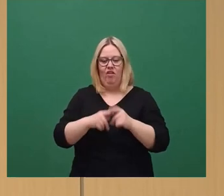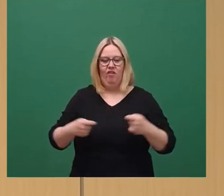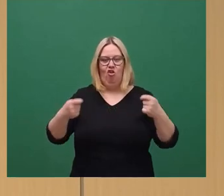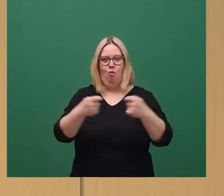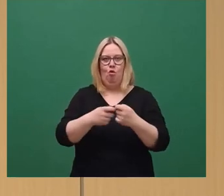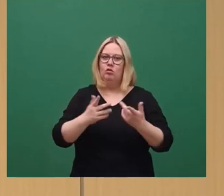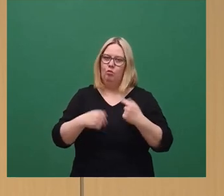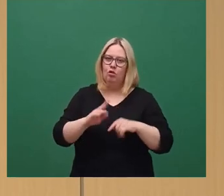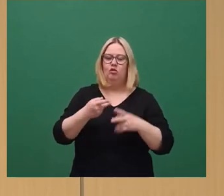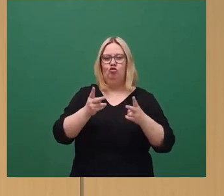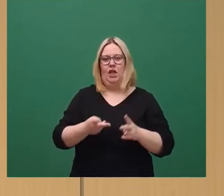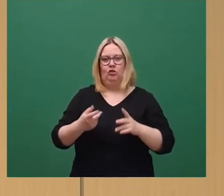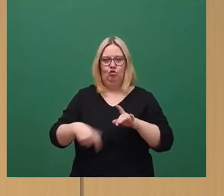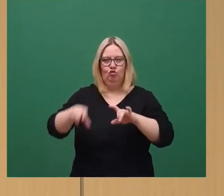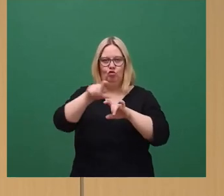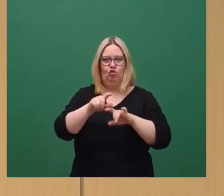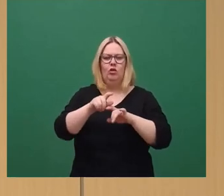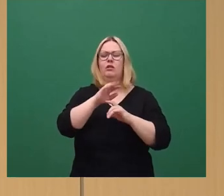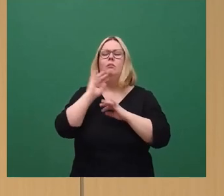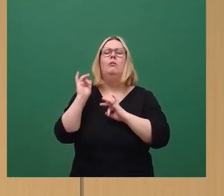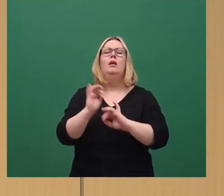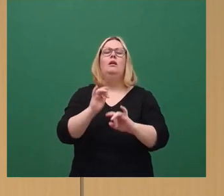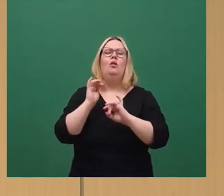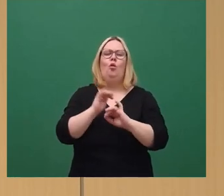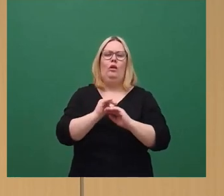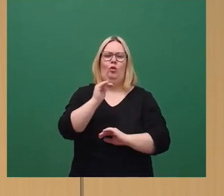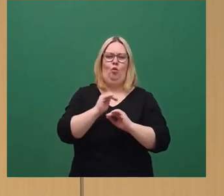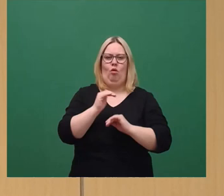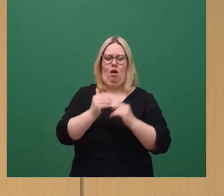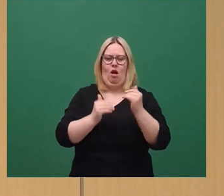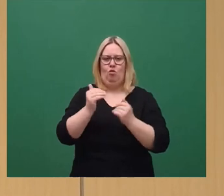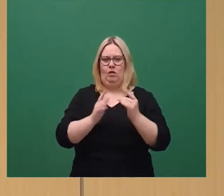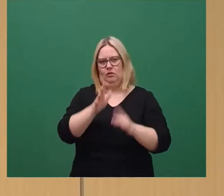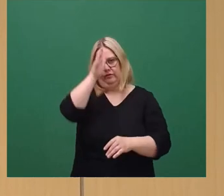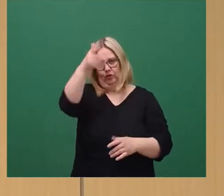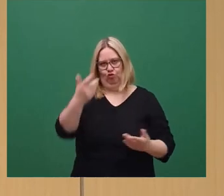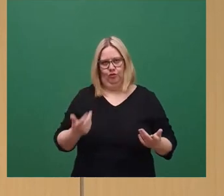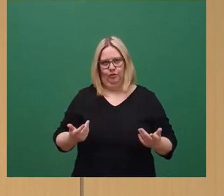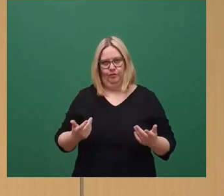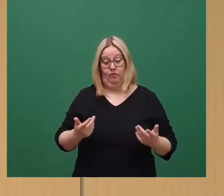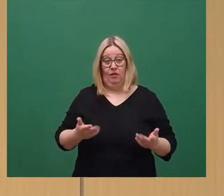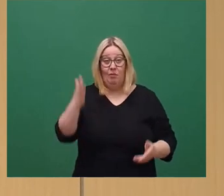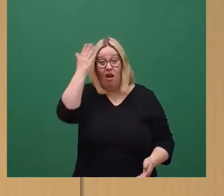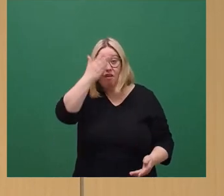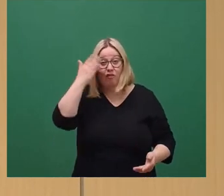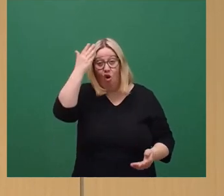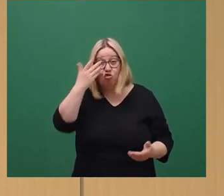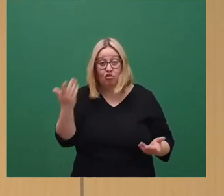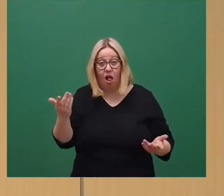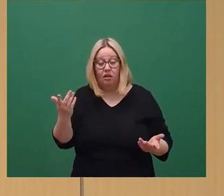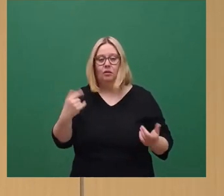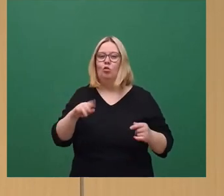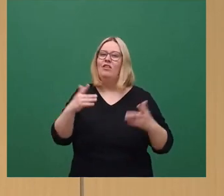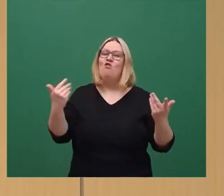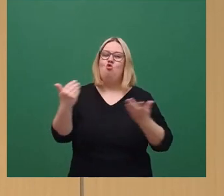über städtische Zuschüsse in vielfacher Millionenhöhe auszugleichen, ist Hanebüchen. Stellen Sie sich gerne mal die Frage, wo an anderer Stelle